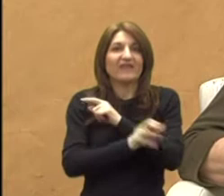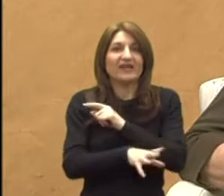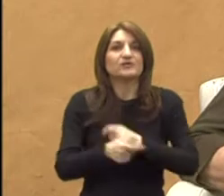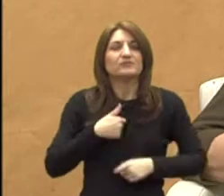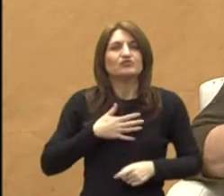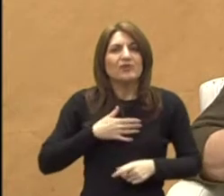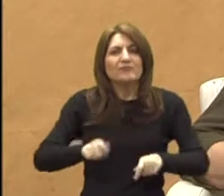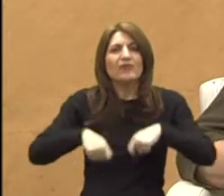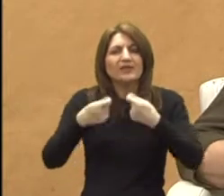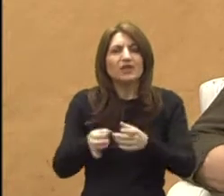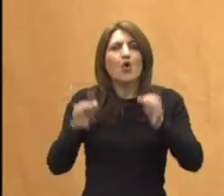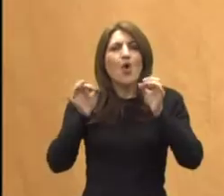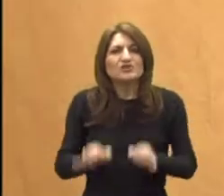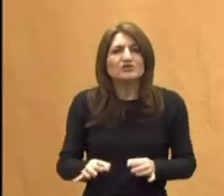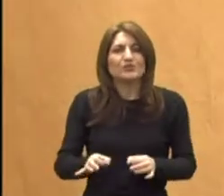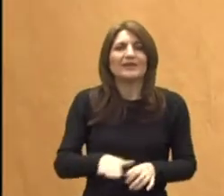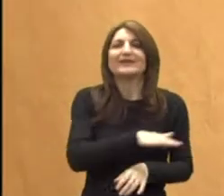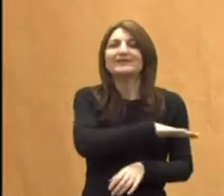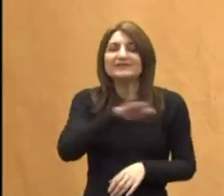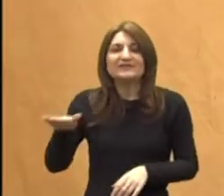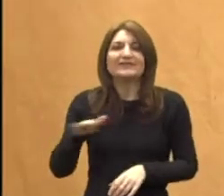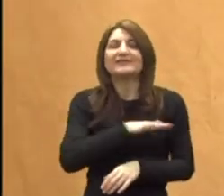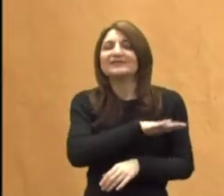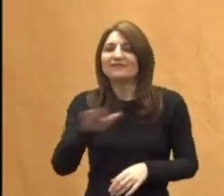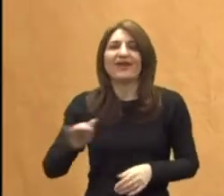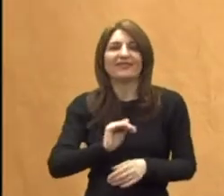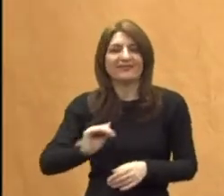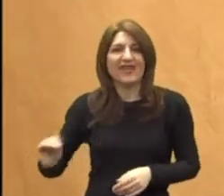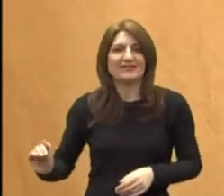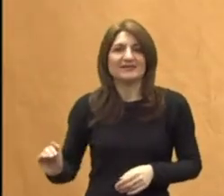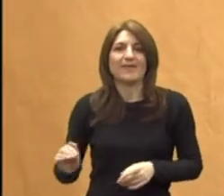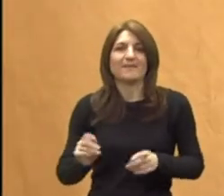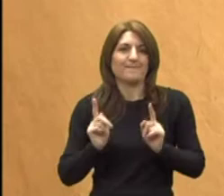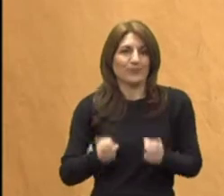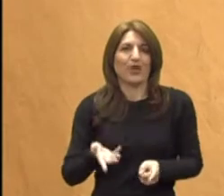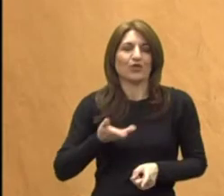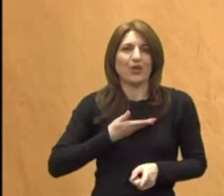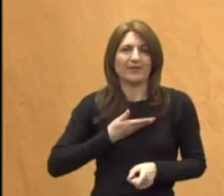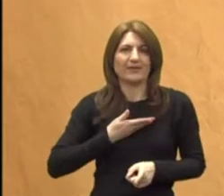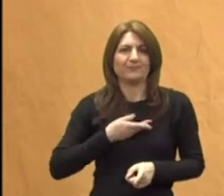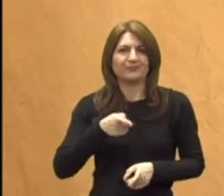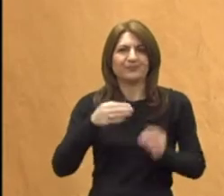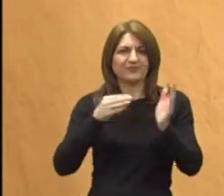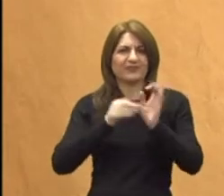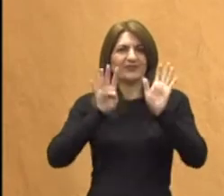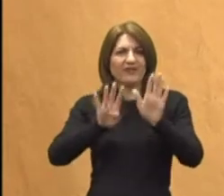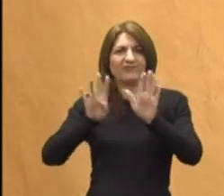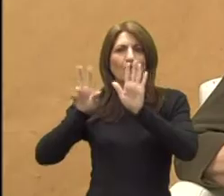osigurati. Svima, dakle svima, svoj djeci. U tada, te 98.